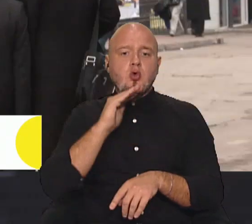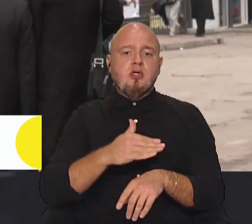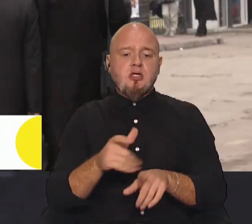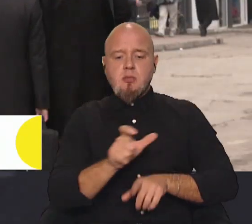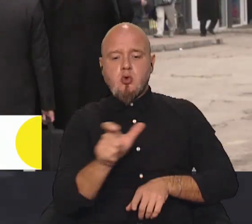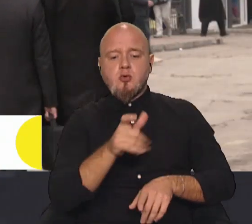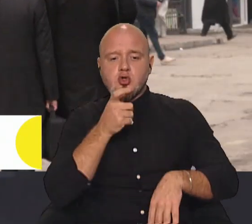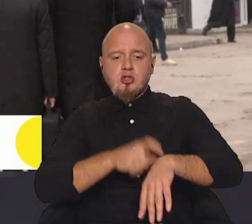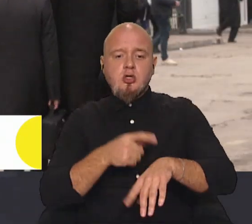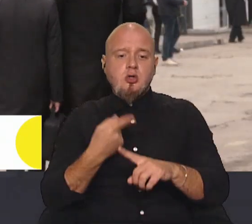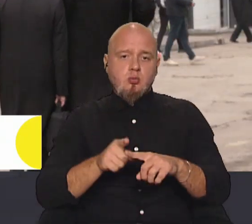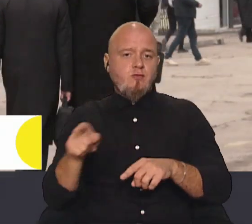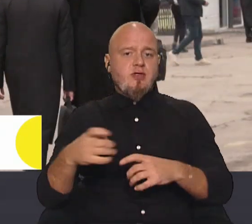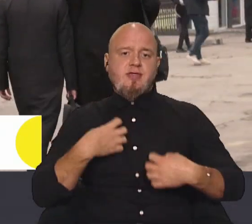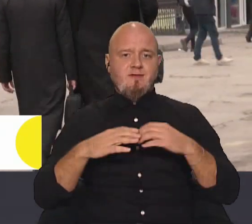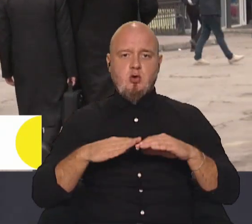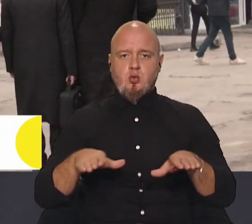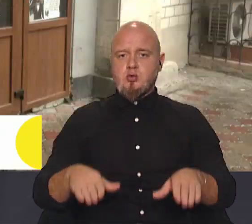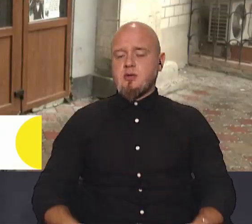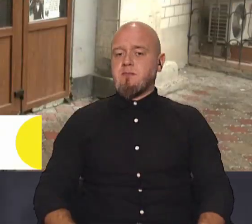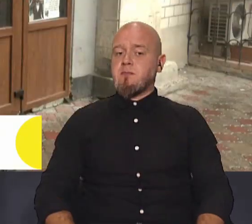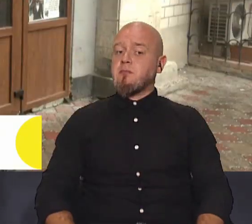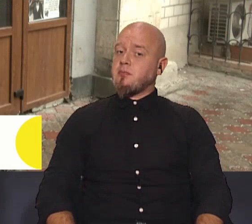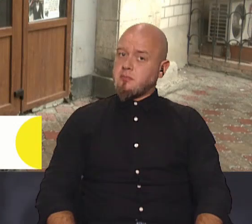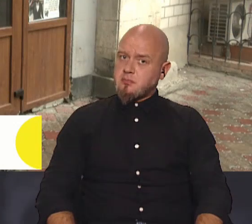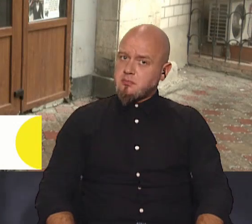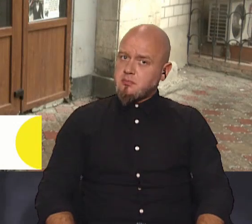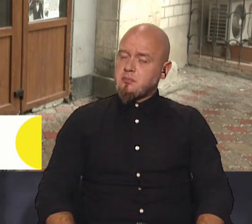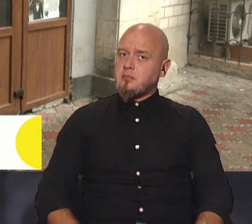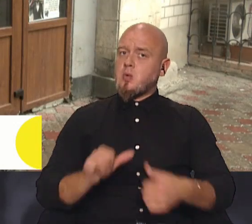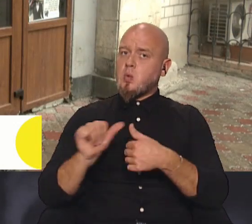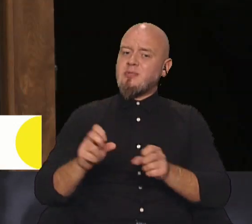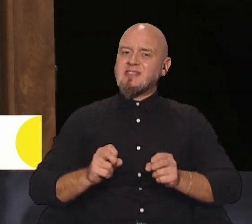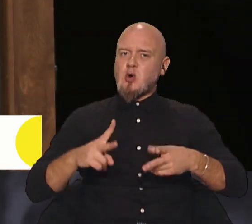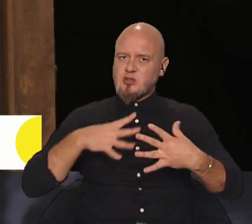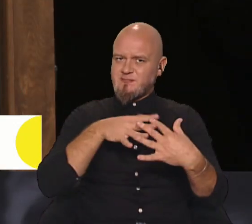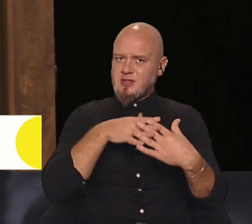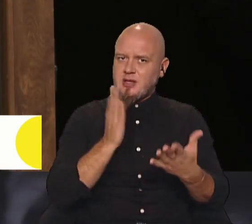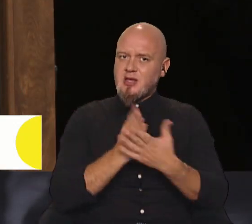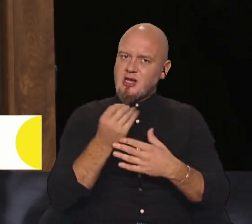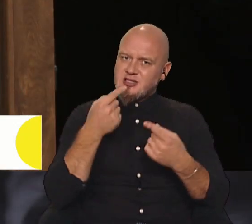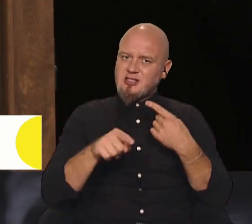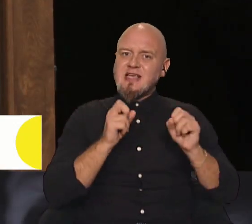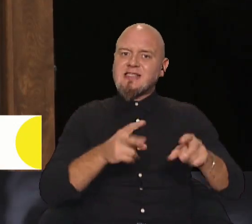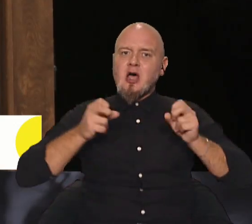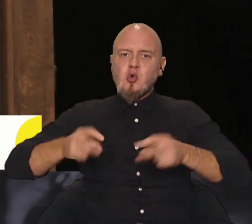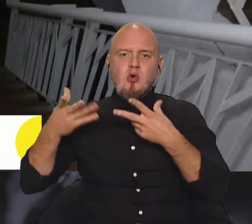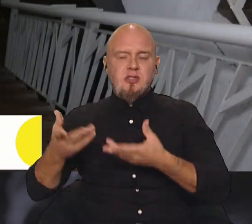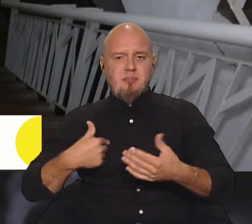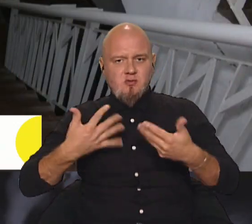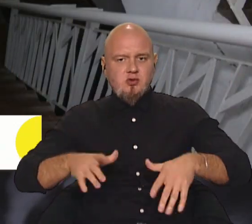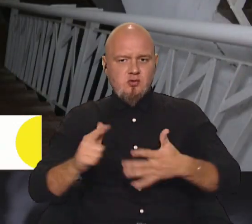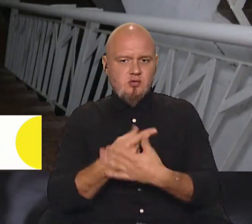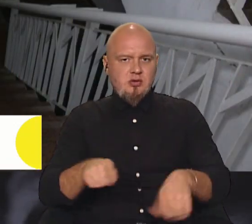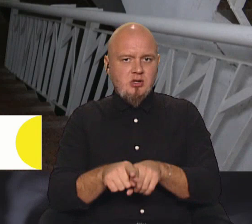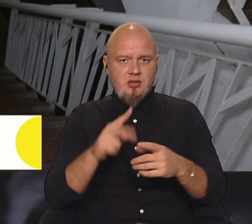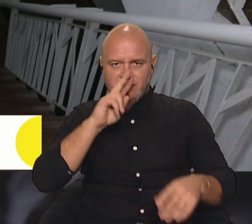проміжок часу, тому вони не хвилюються. Окрім загроз війни, є ще інші загрози. Ми вже, знову ж